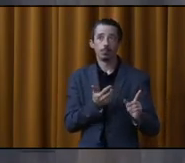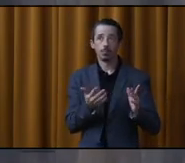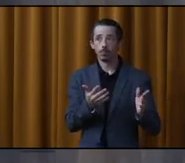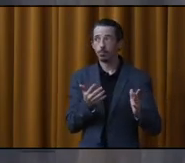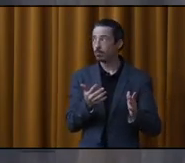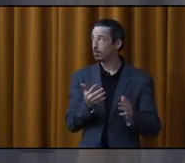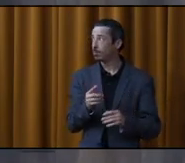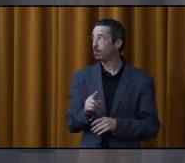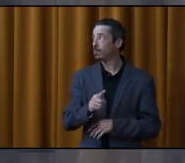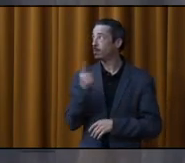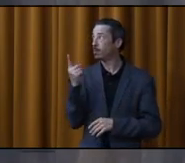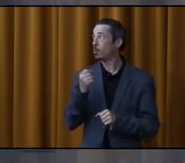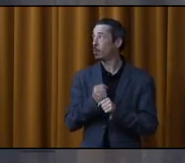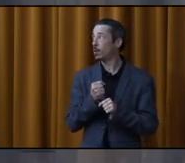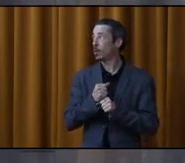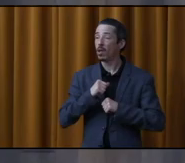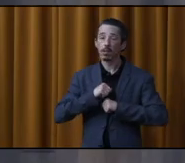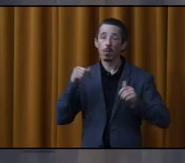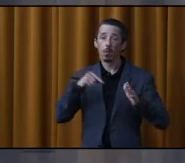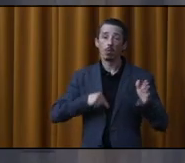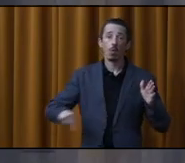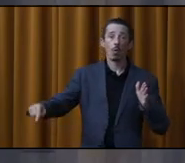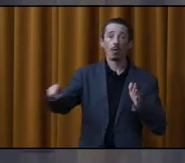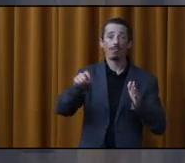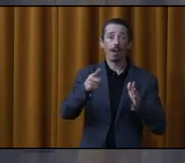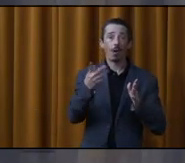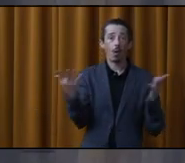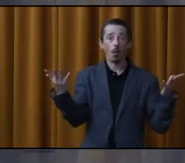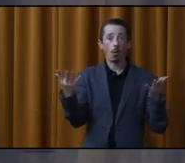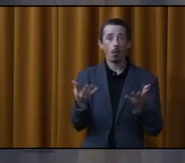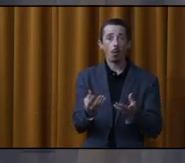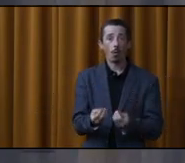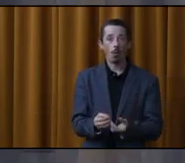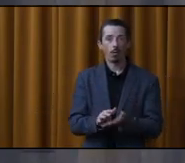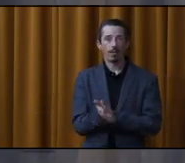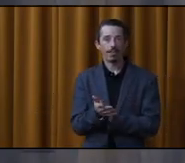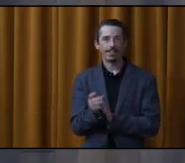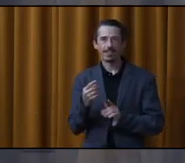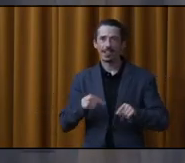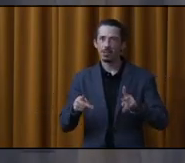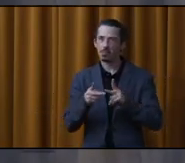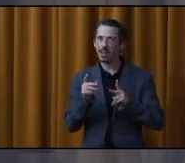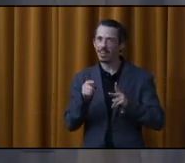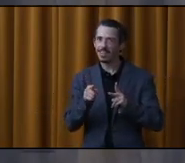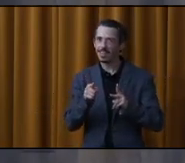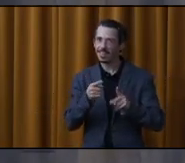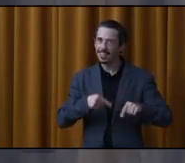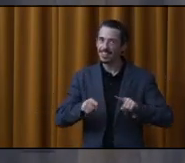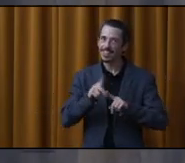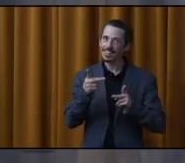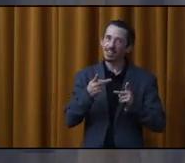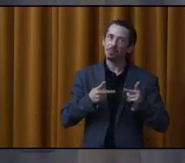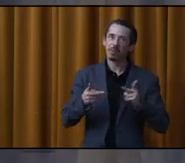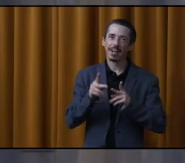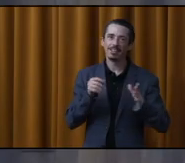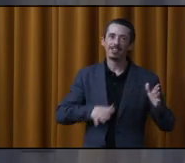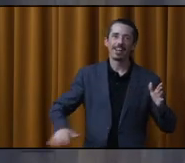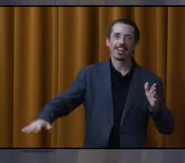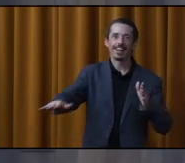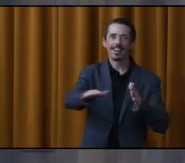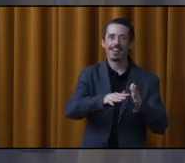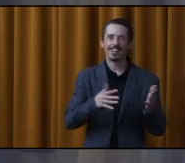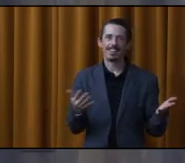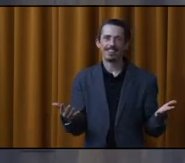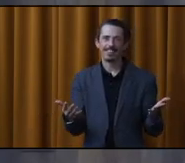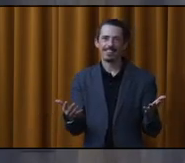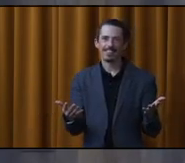Premier travail, c'est un bassin de rétention d'eau. Vous comprendrez que ce n'était pas l'endroit idéal pour mettre un parc canin, c'est que